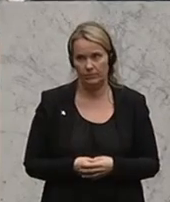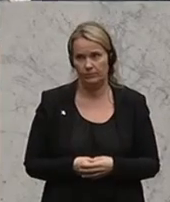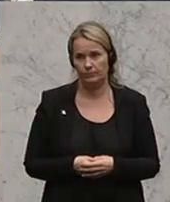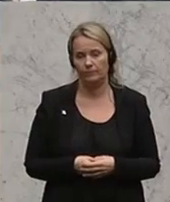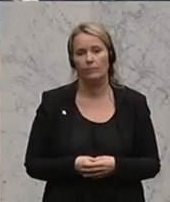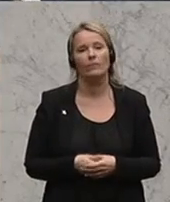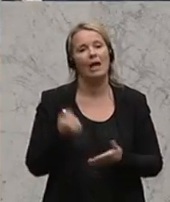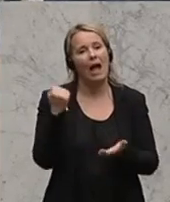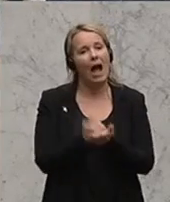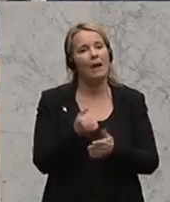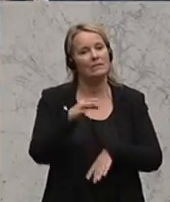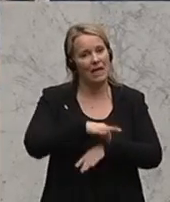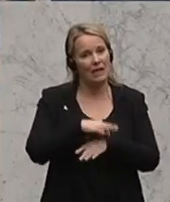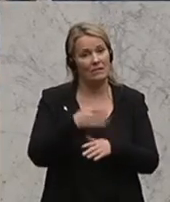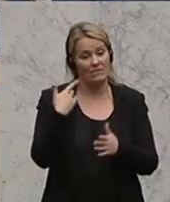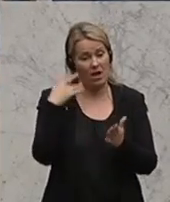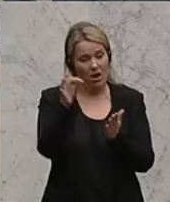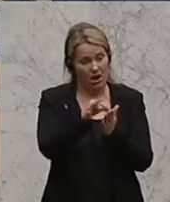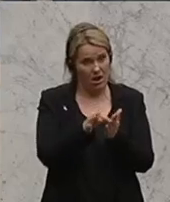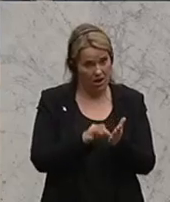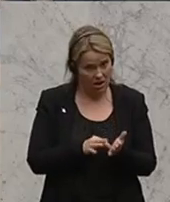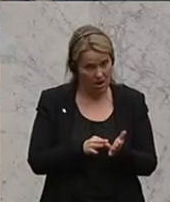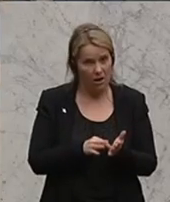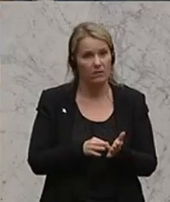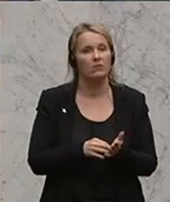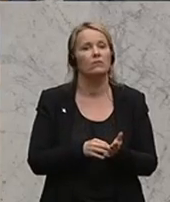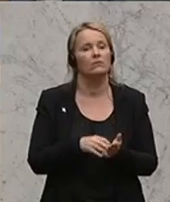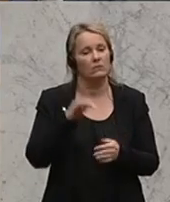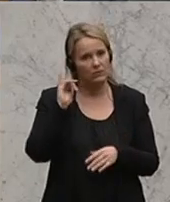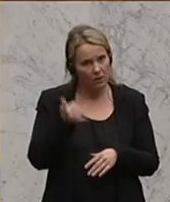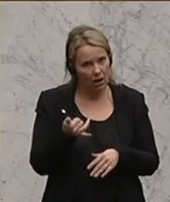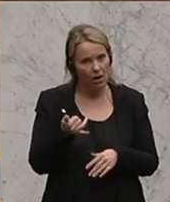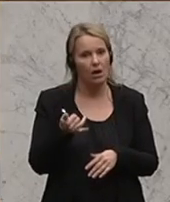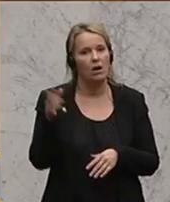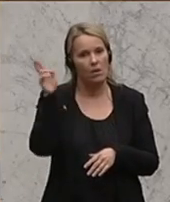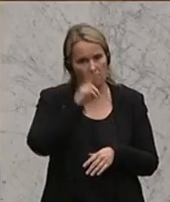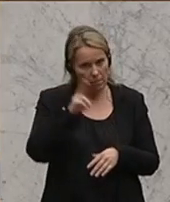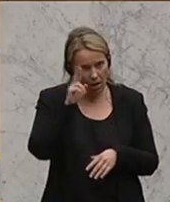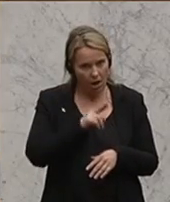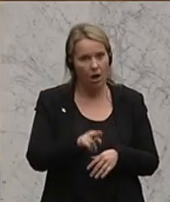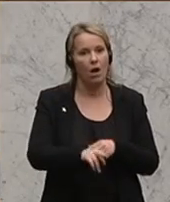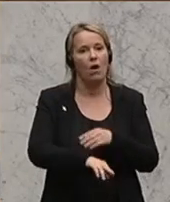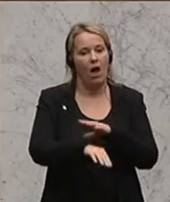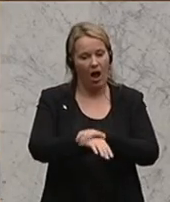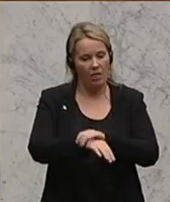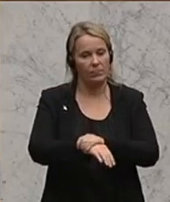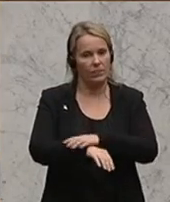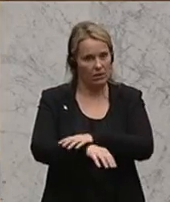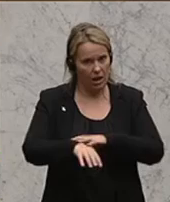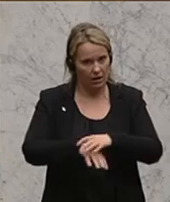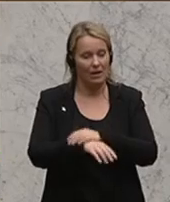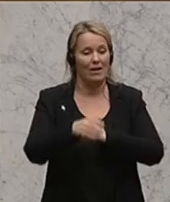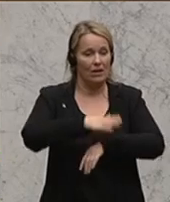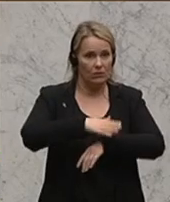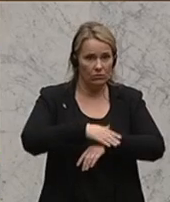Die Amtsärztin hat konstatiert, eine Schwellung und eine Hämatomverfärbung am rechten Handgelenk, am